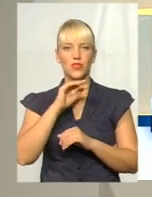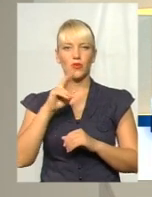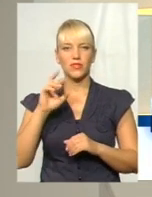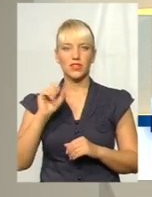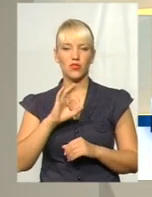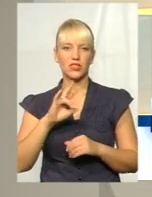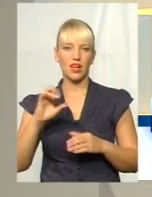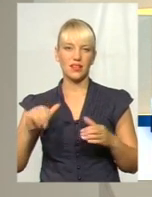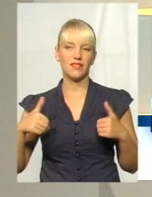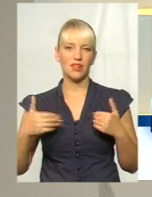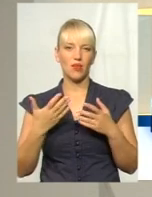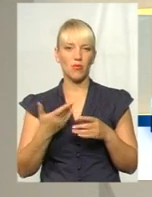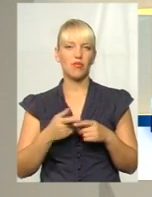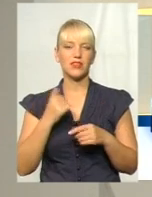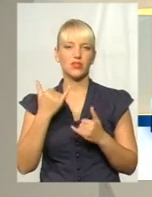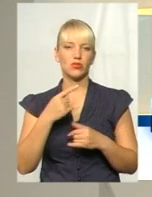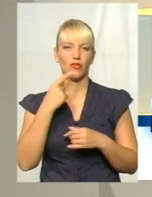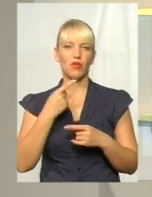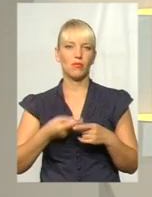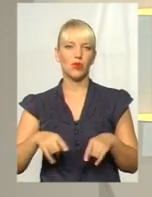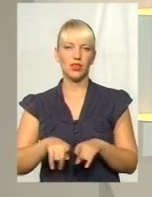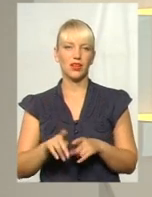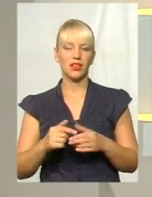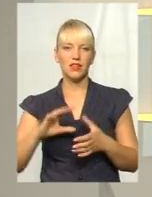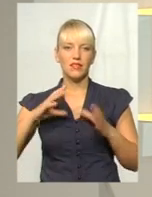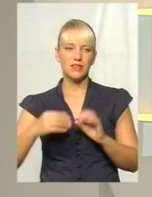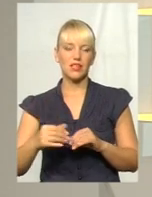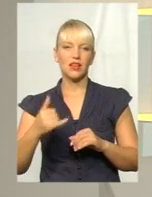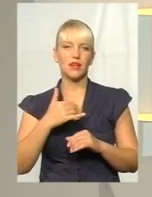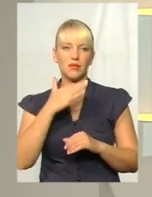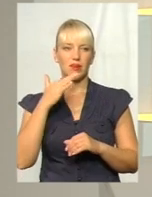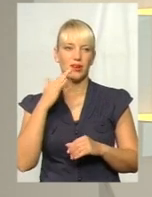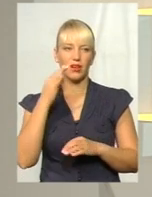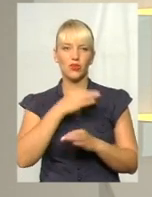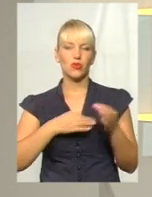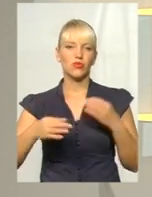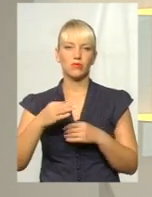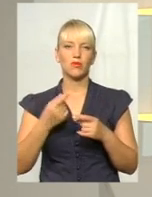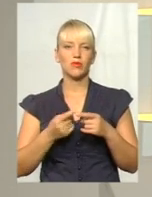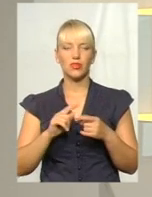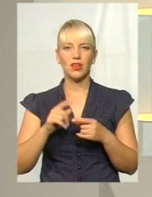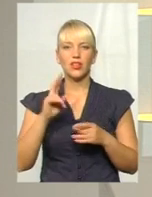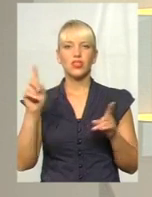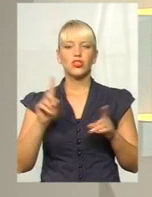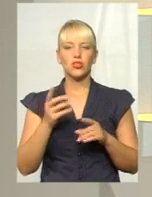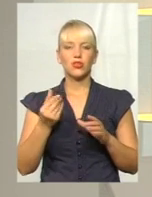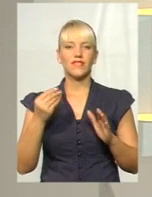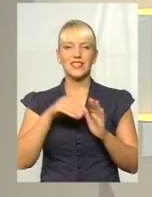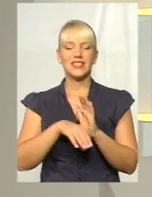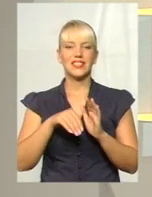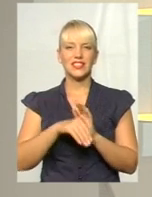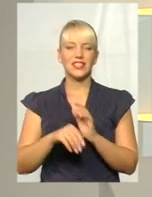Оксана Фіновська. Сьогодні говоримо про таке. Дуже багато розмов ведеться про те, що інвестиції